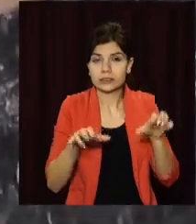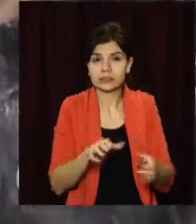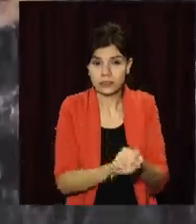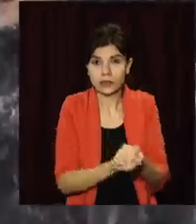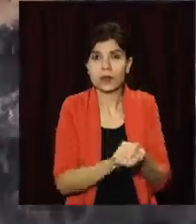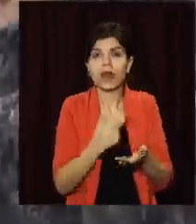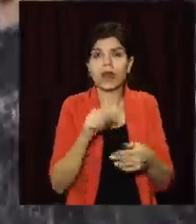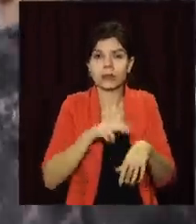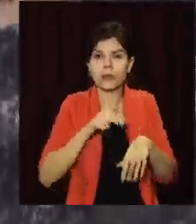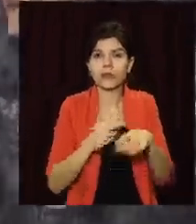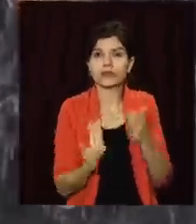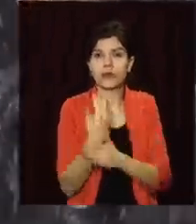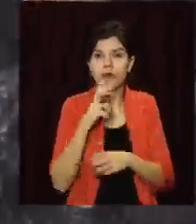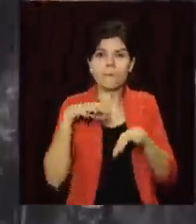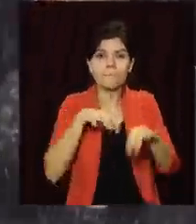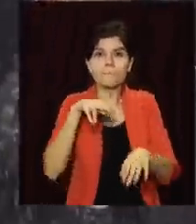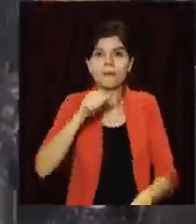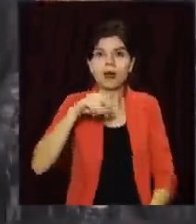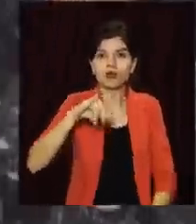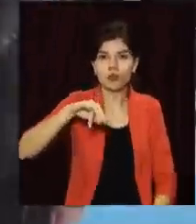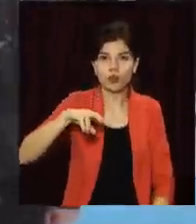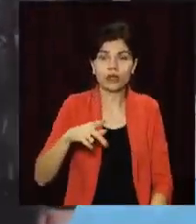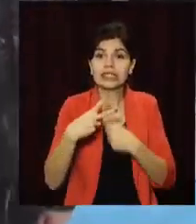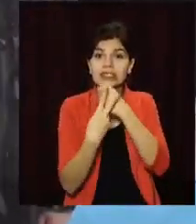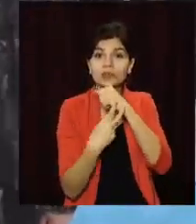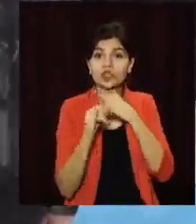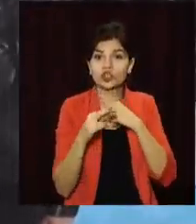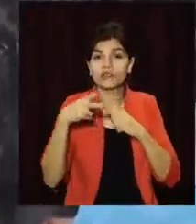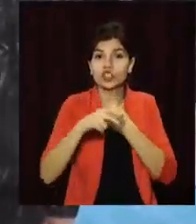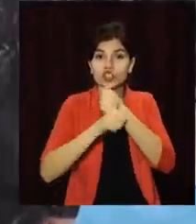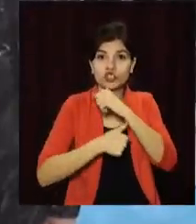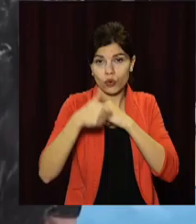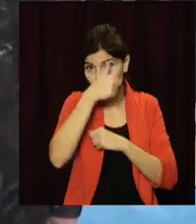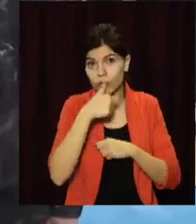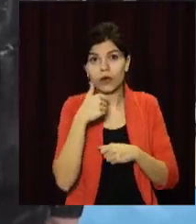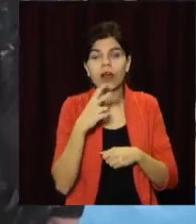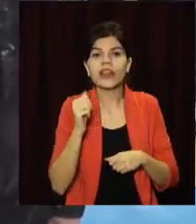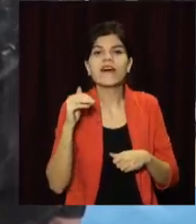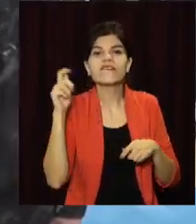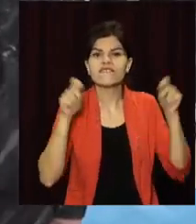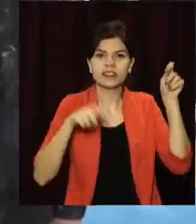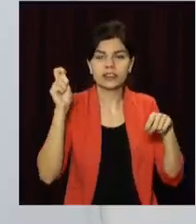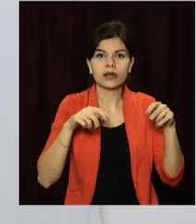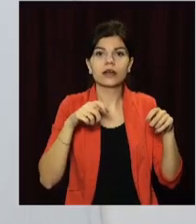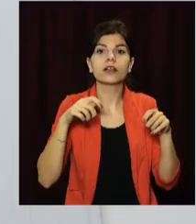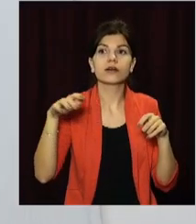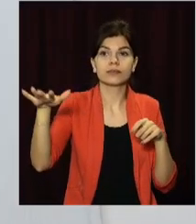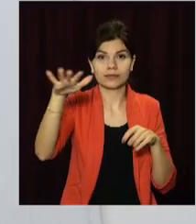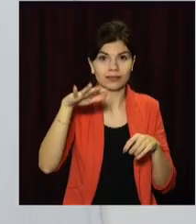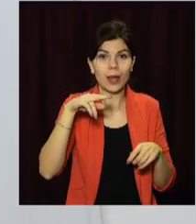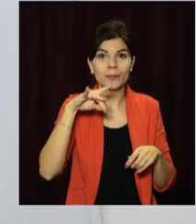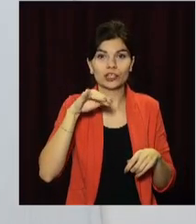запрацювала нова патрульна поліція. 17 січня 2016 року на фестивальному причалі присягу